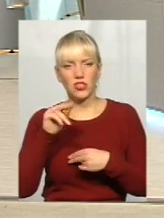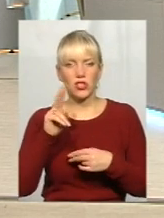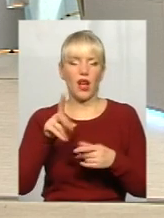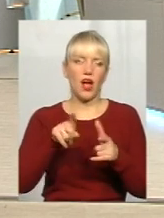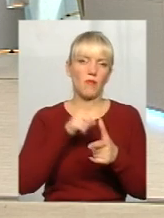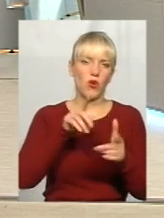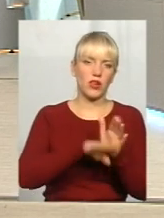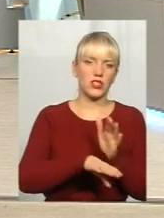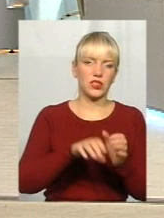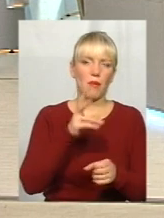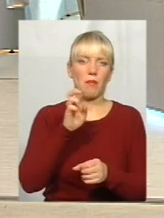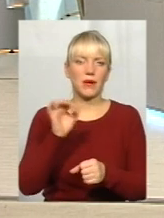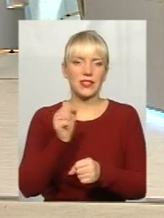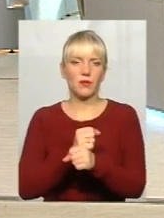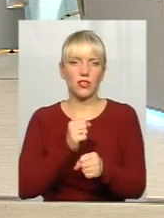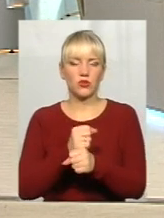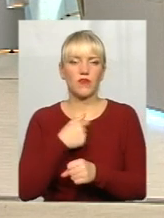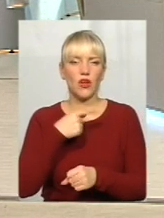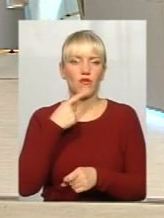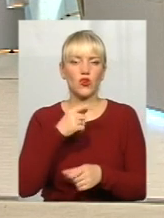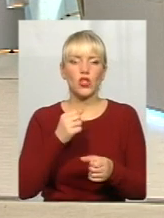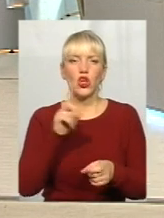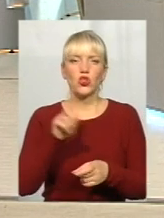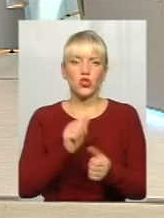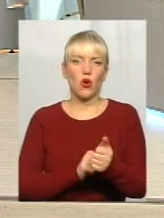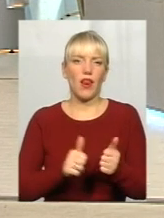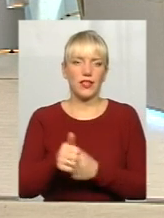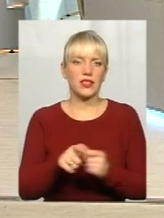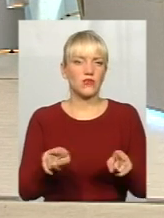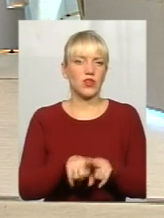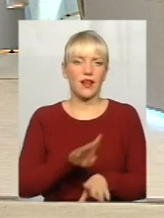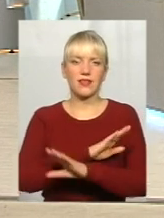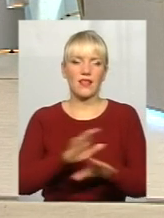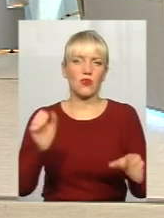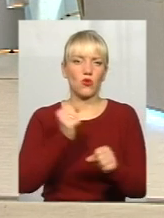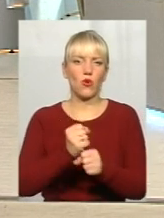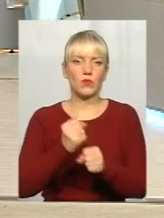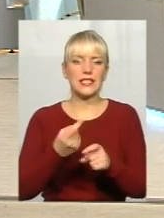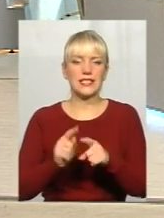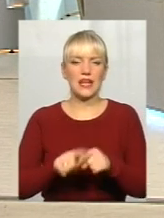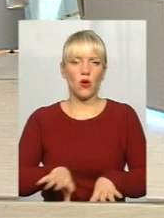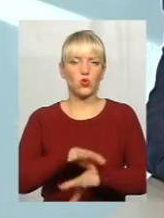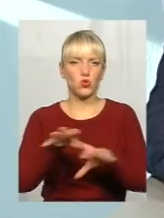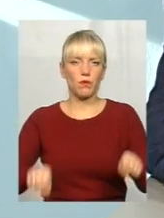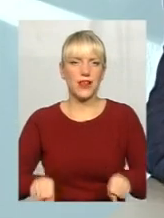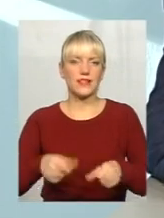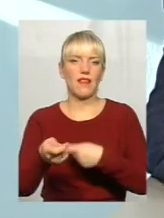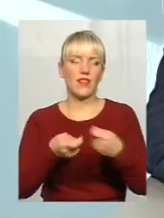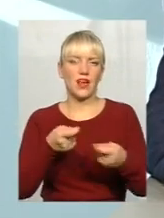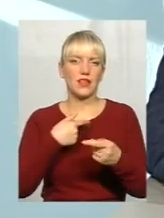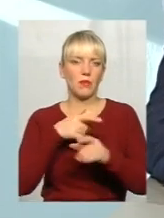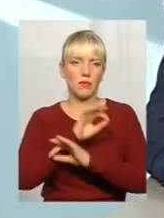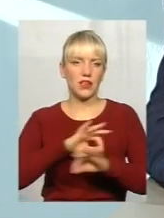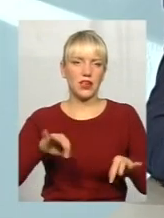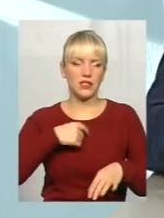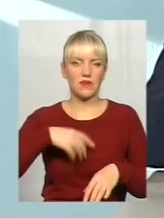ірш. Я говорю про те, що лідерство так не робиться. Так не робиться. Це узурпація влади. І ми це все прекрасно,